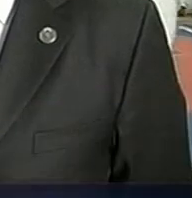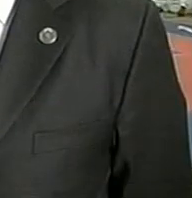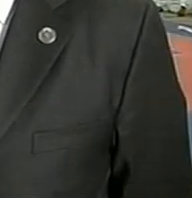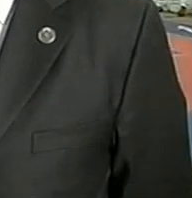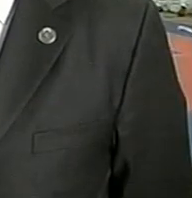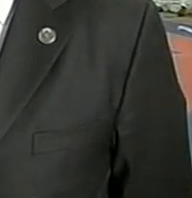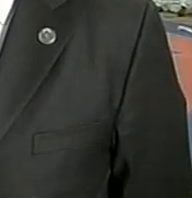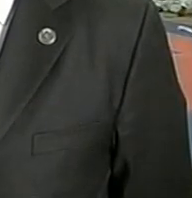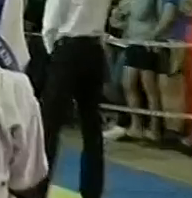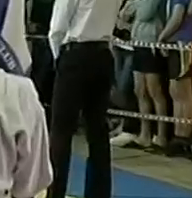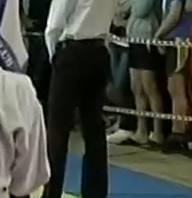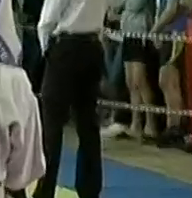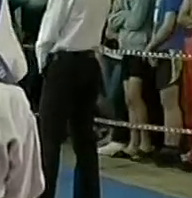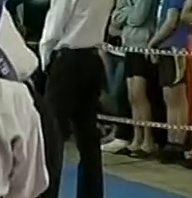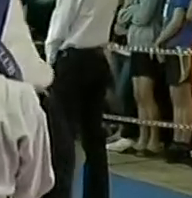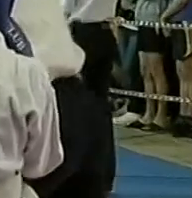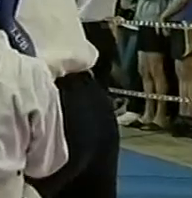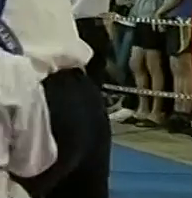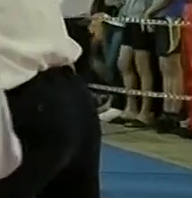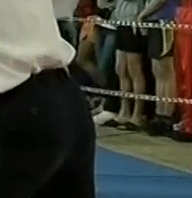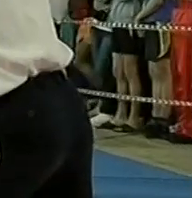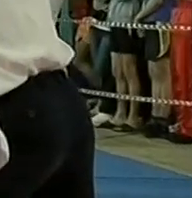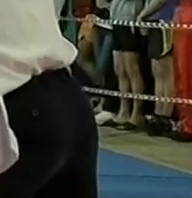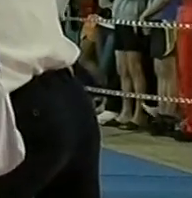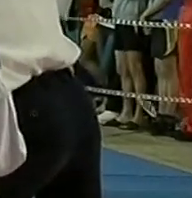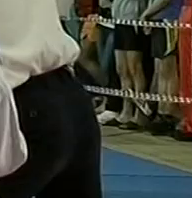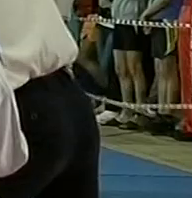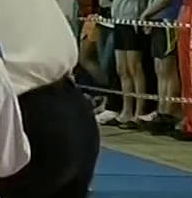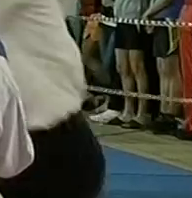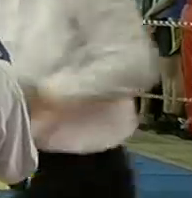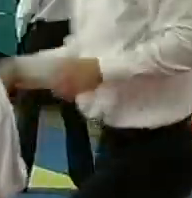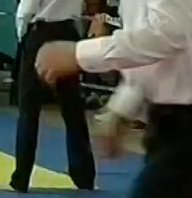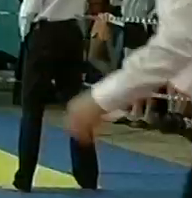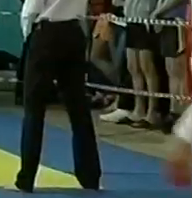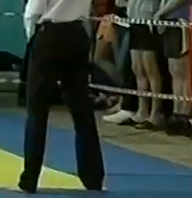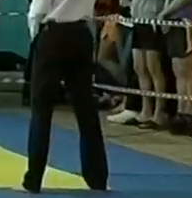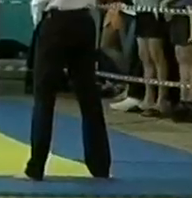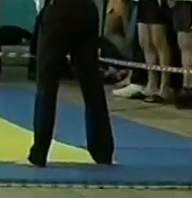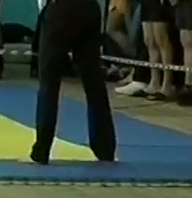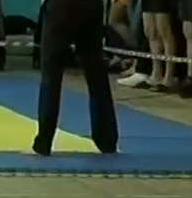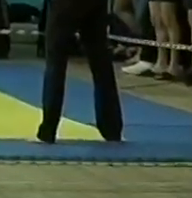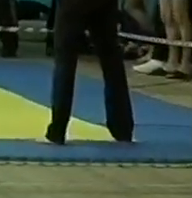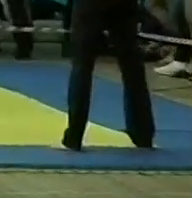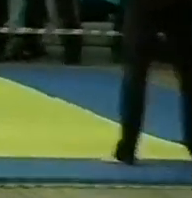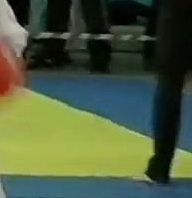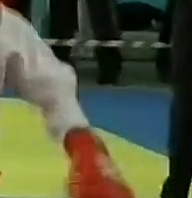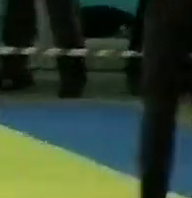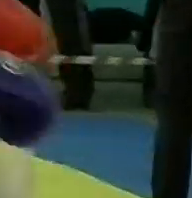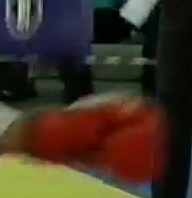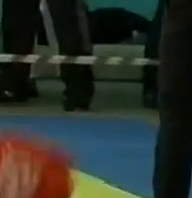Кочеренков другий виступав на чемпіонаті області. Він став переморцем турніру.